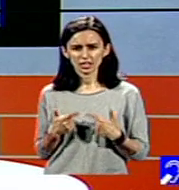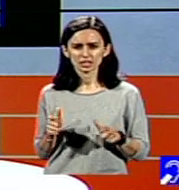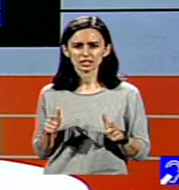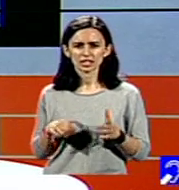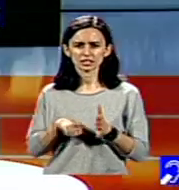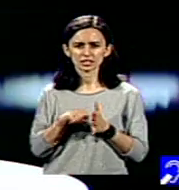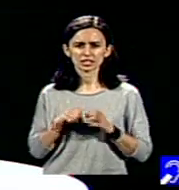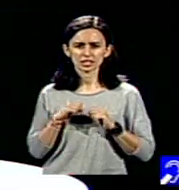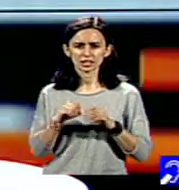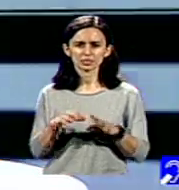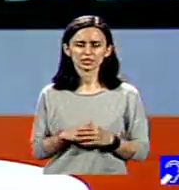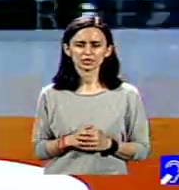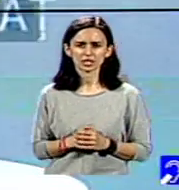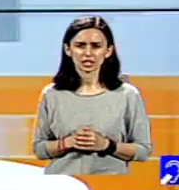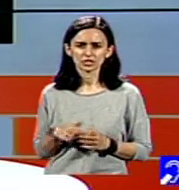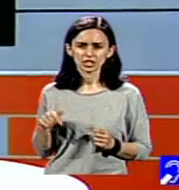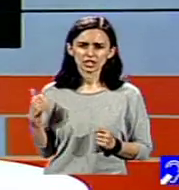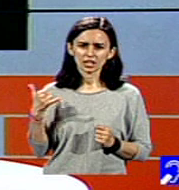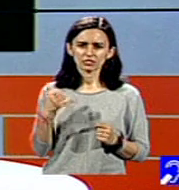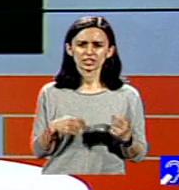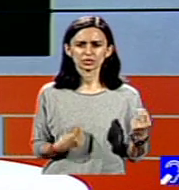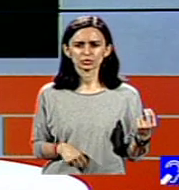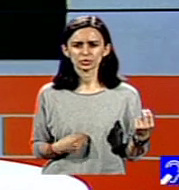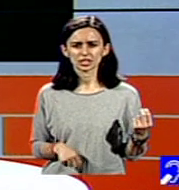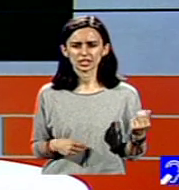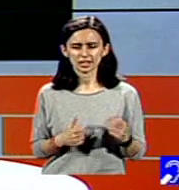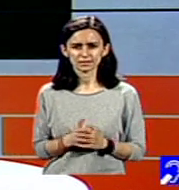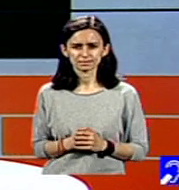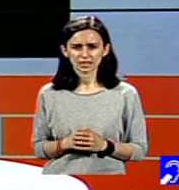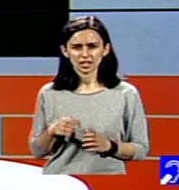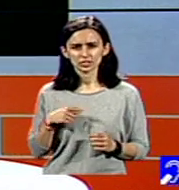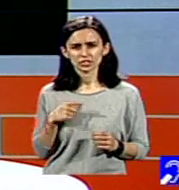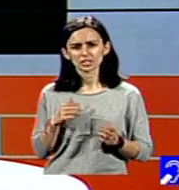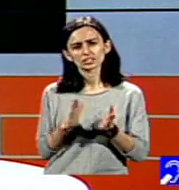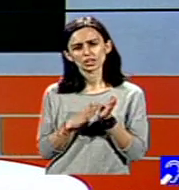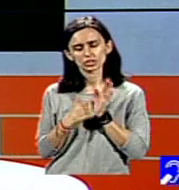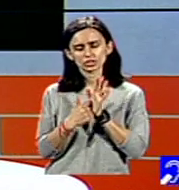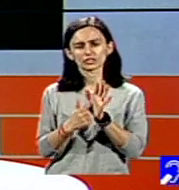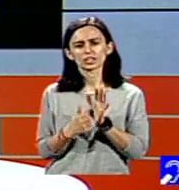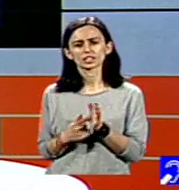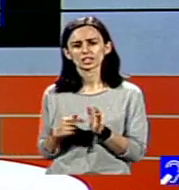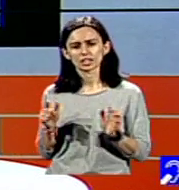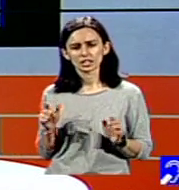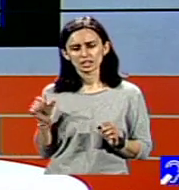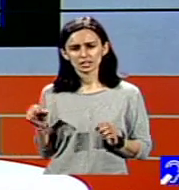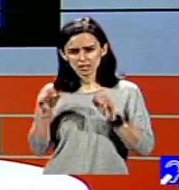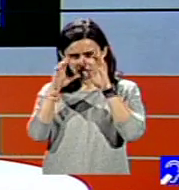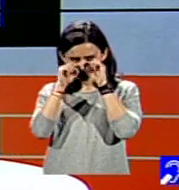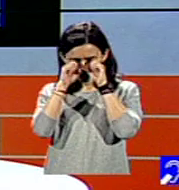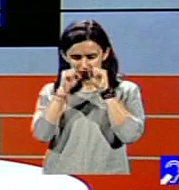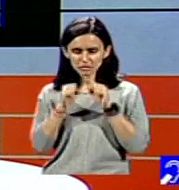emisiune, a venit cu chitara, nu? O dovadă în plus a faptului că, de fapt, nevăzătorilor le lipsește